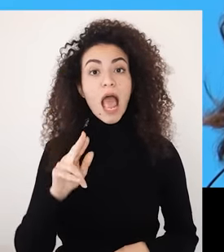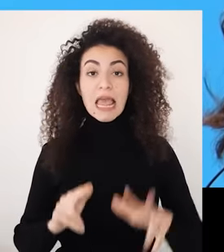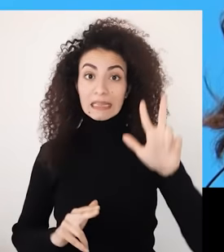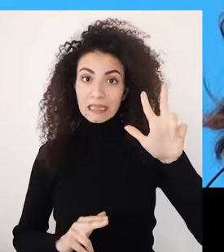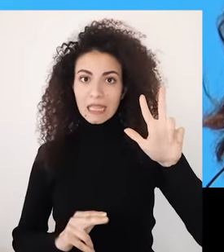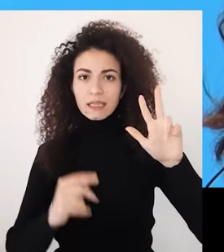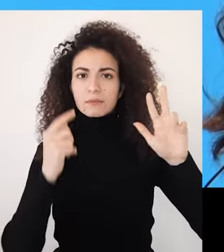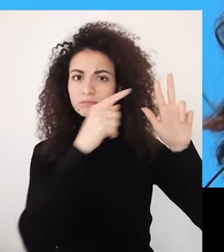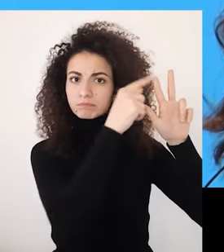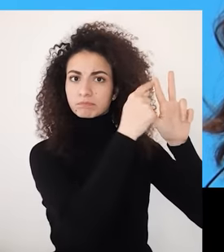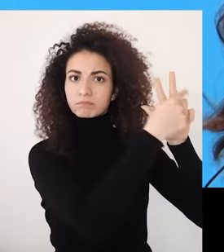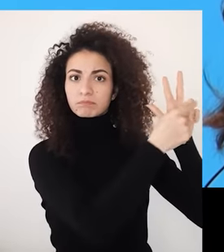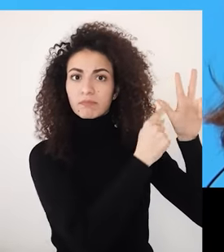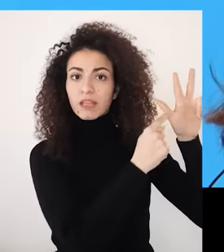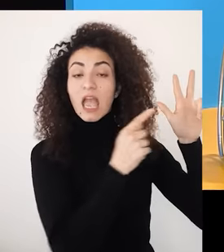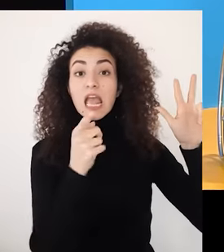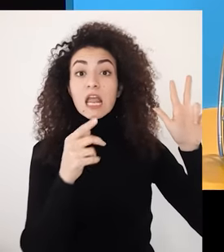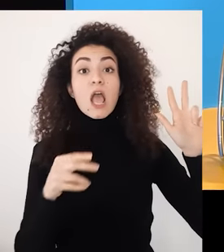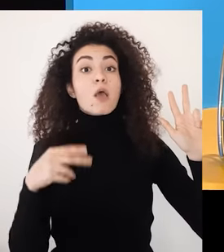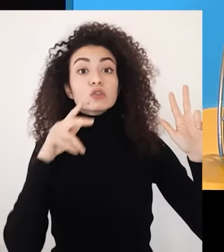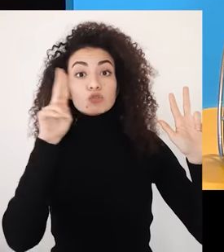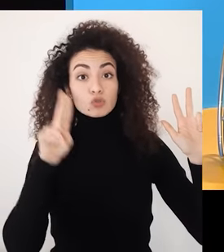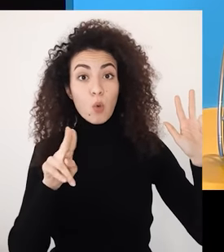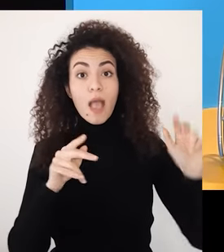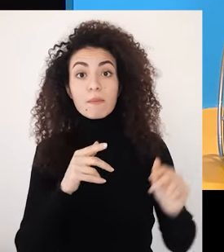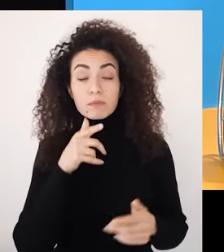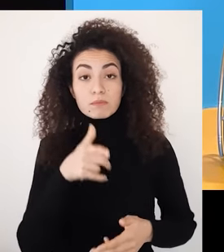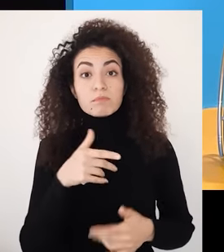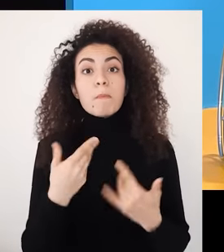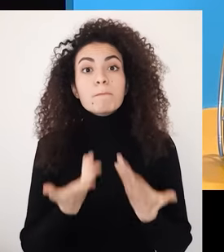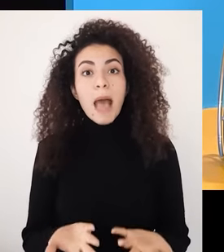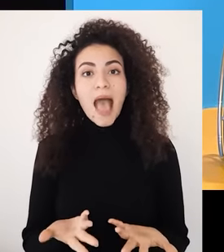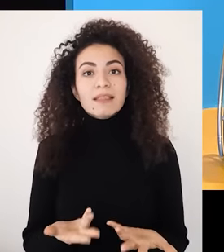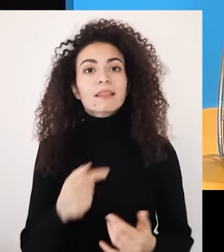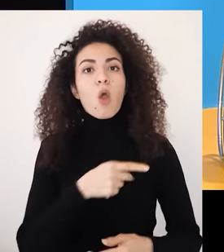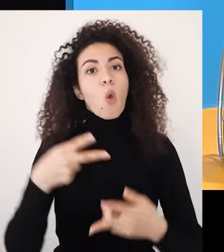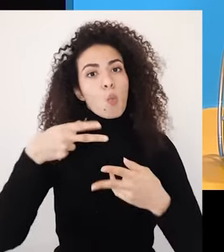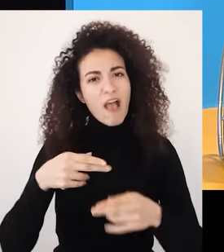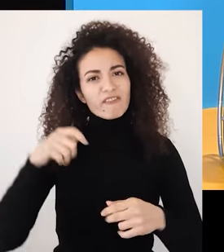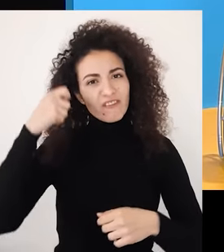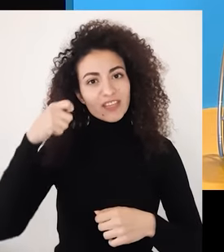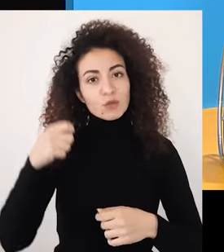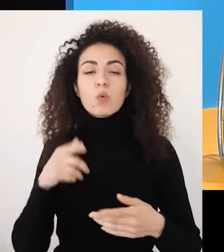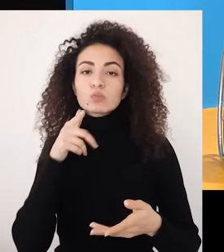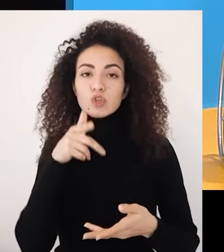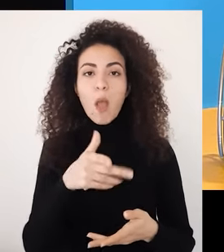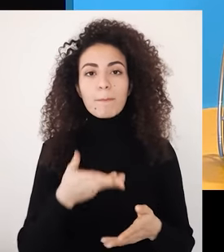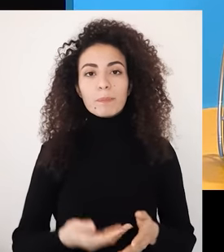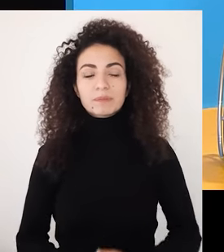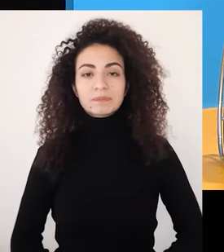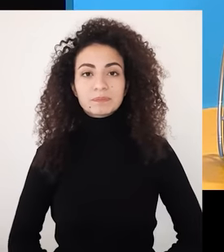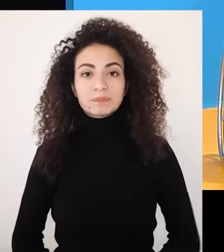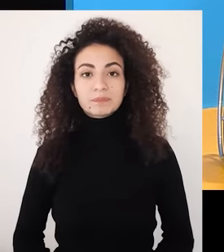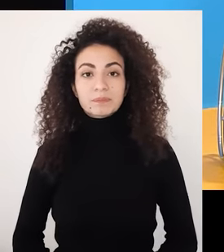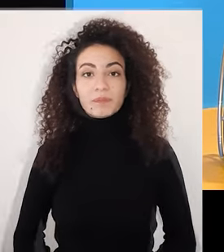بالأسئلة الثلاثة اللي حتظهر على الشاشة ومندعي كل إمرأة عم بتشارك معنا وما أجابت على هالأسئلة أنه توقف